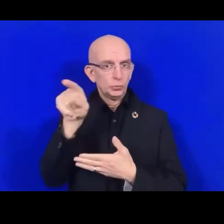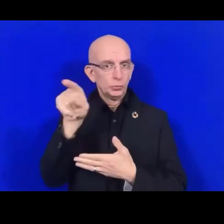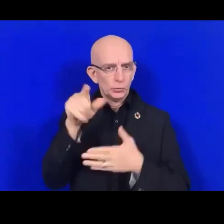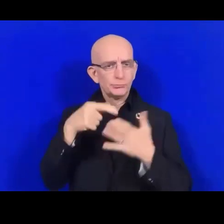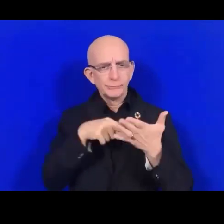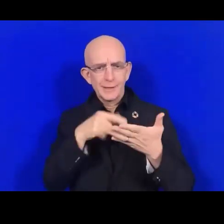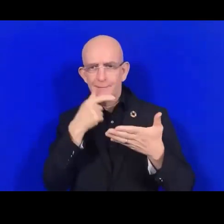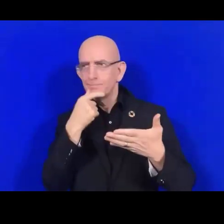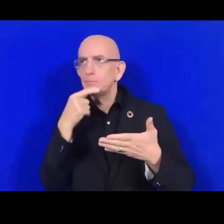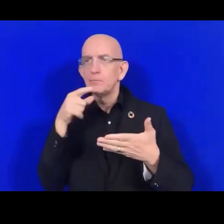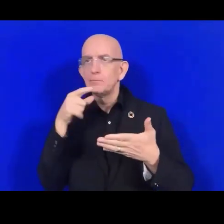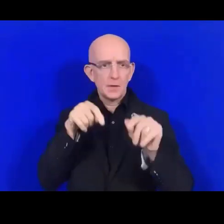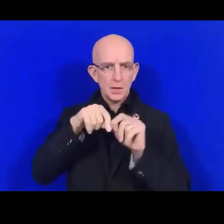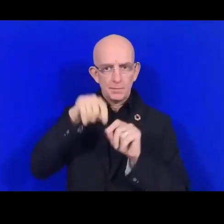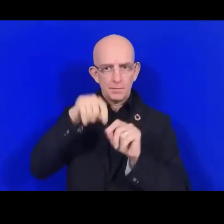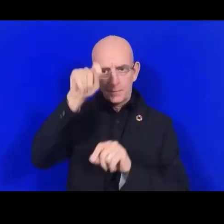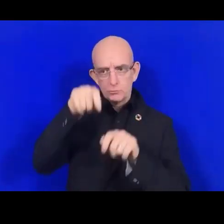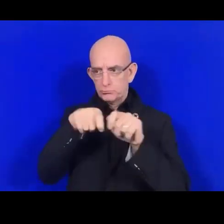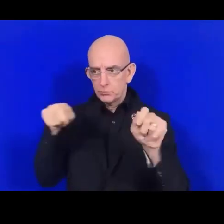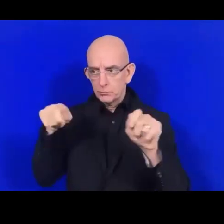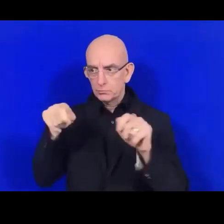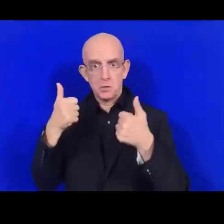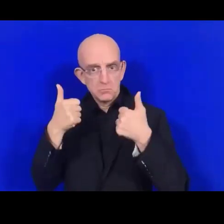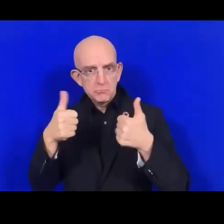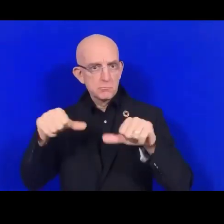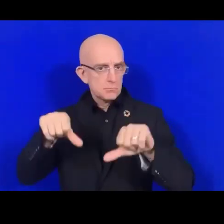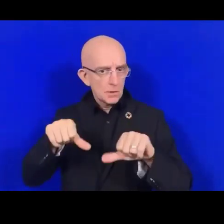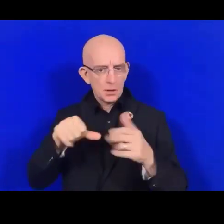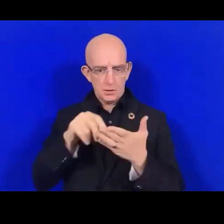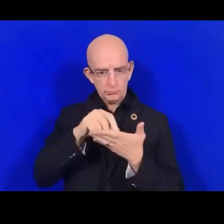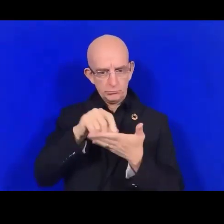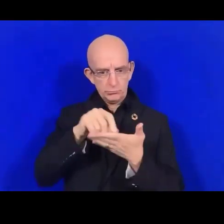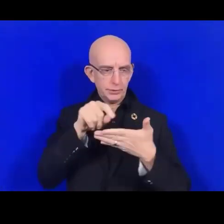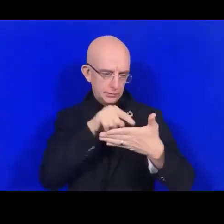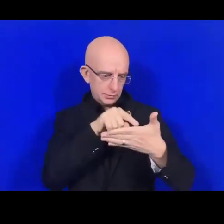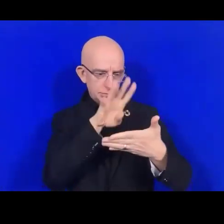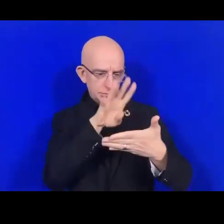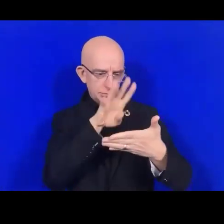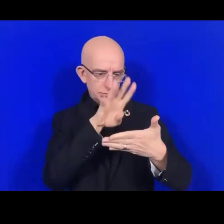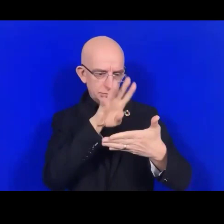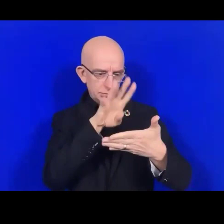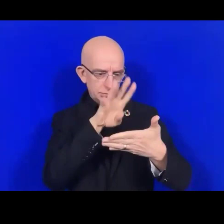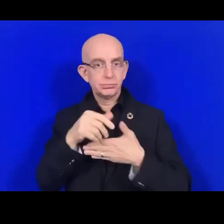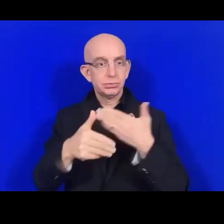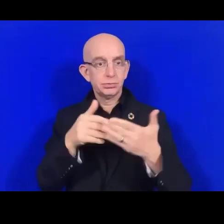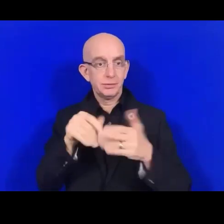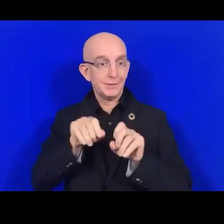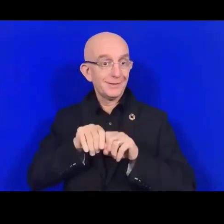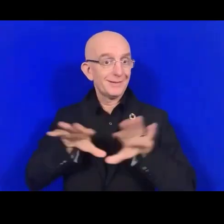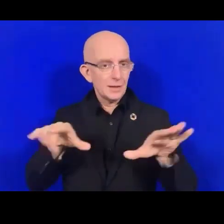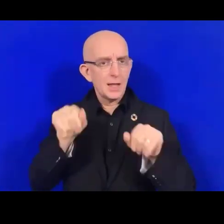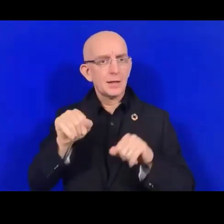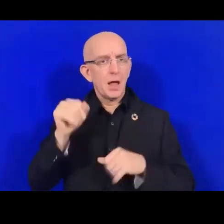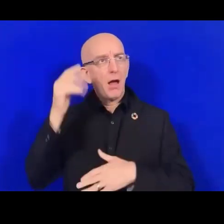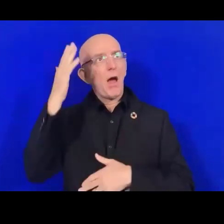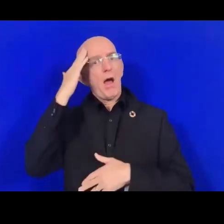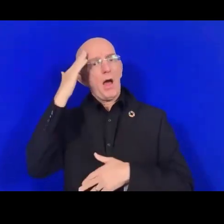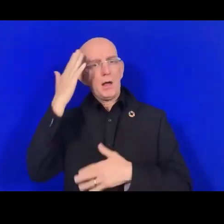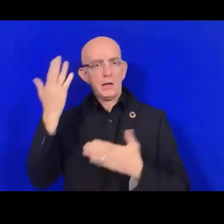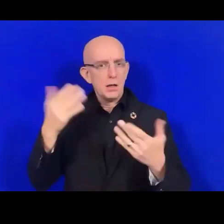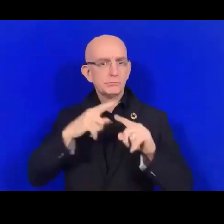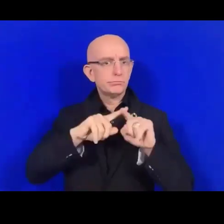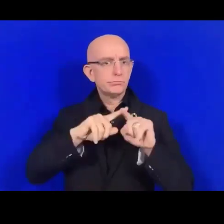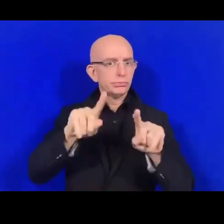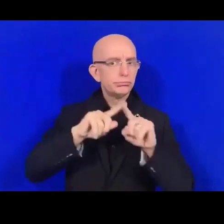devaient être et aussi pour les aider à prioriser et planifier pour une meilleure